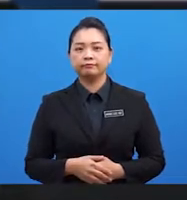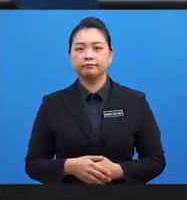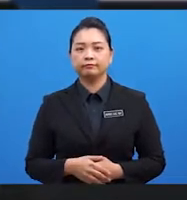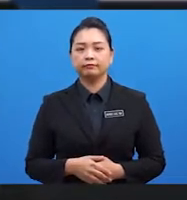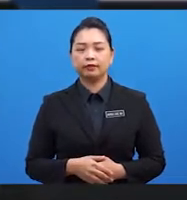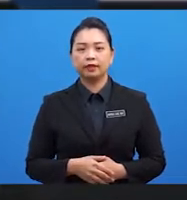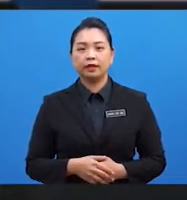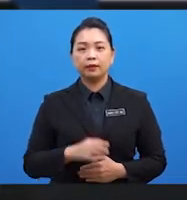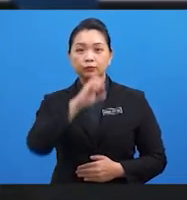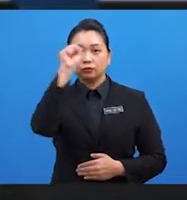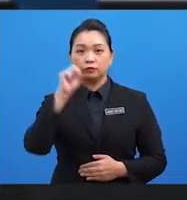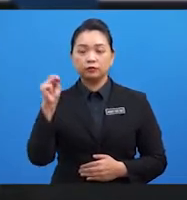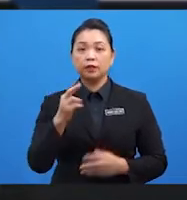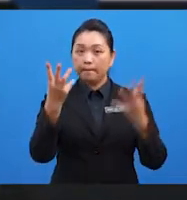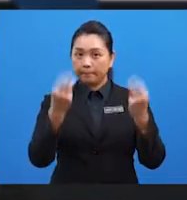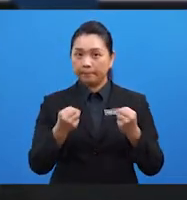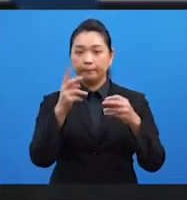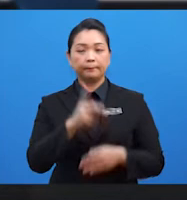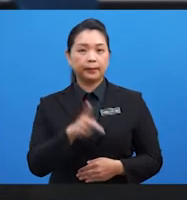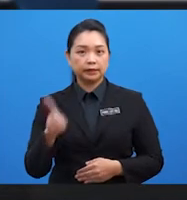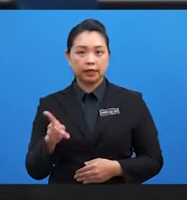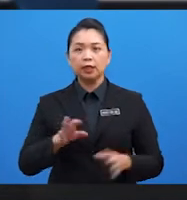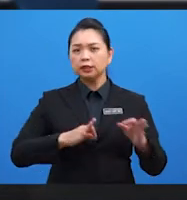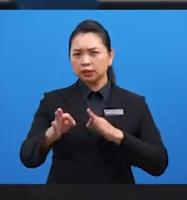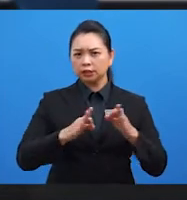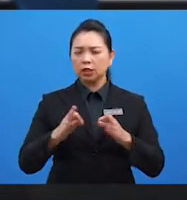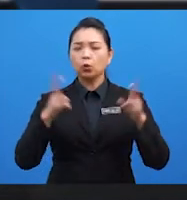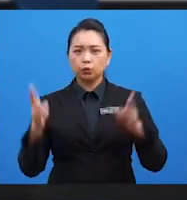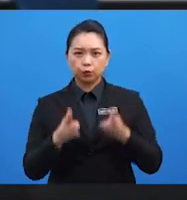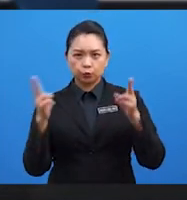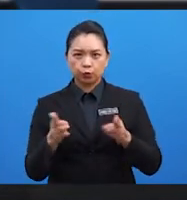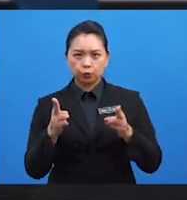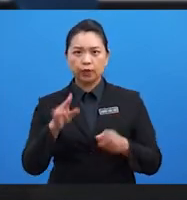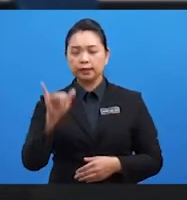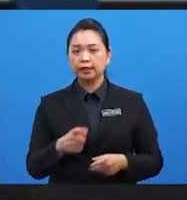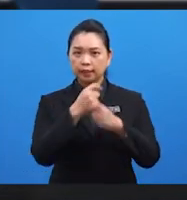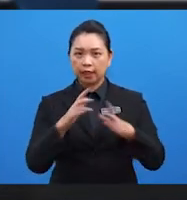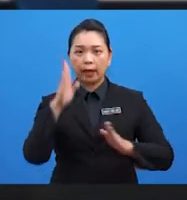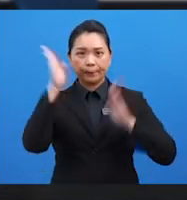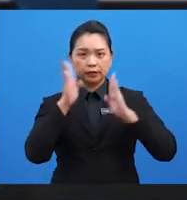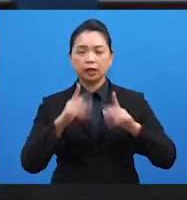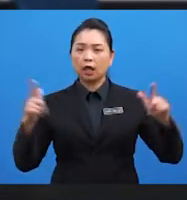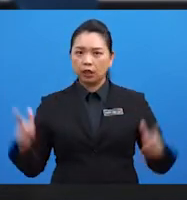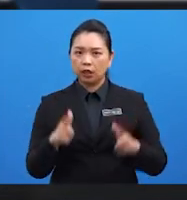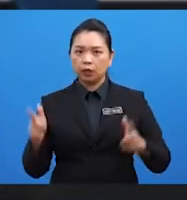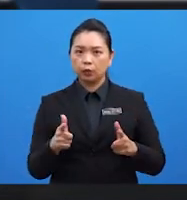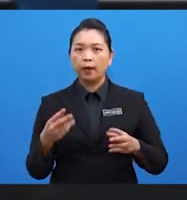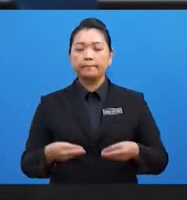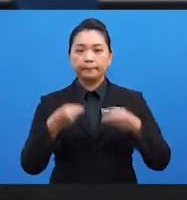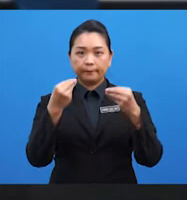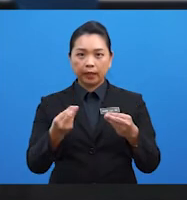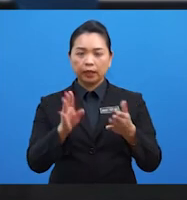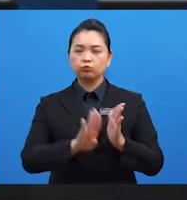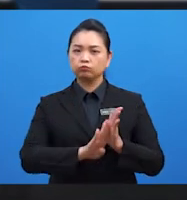menghendaki para pelajar menjelaskan usaha-usaha yang telah Malaysia lakukan bagi